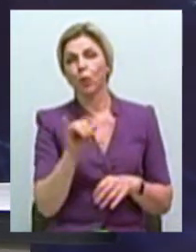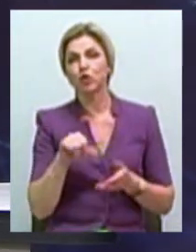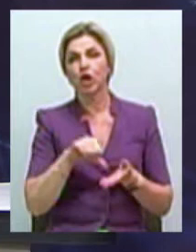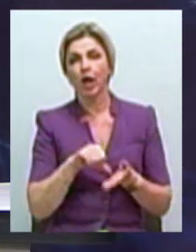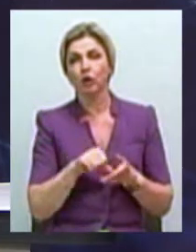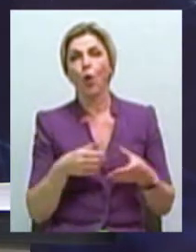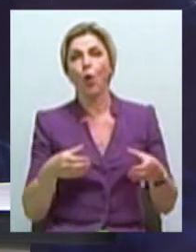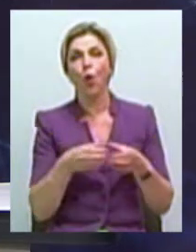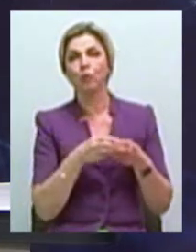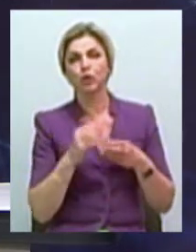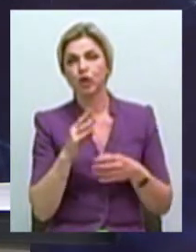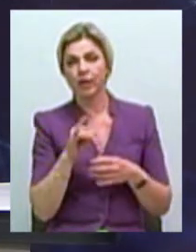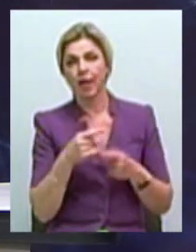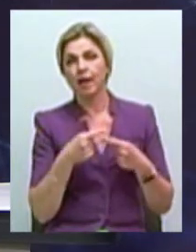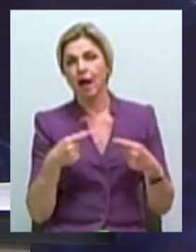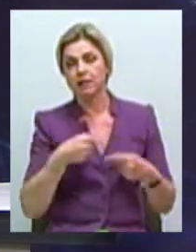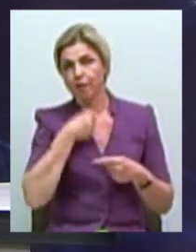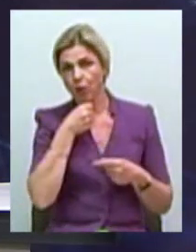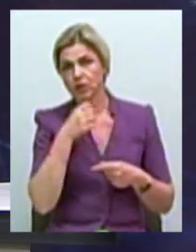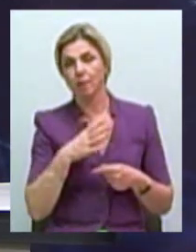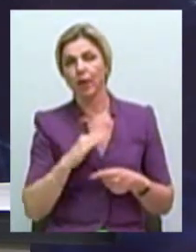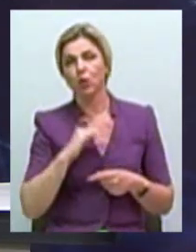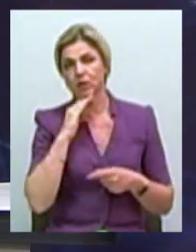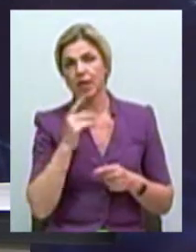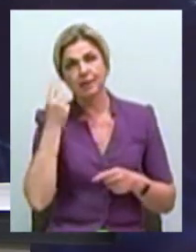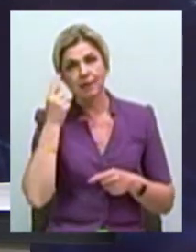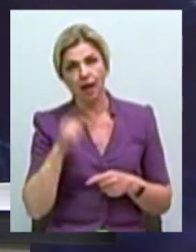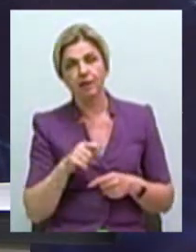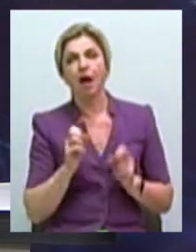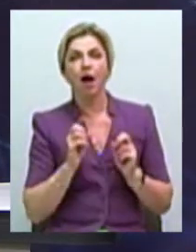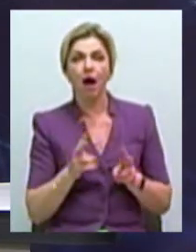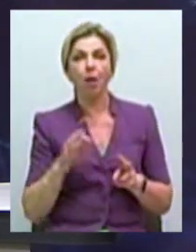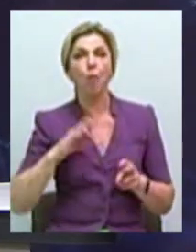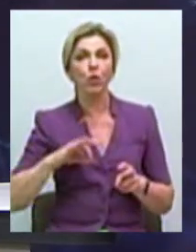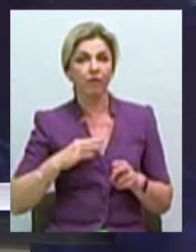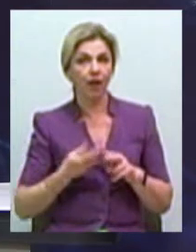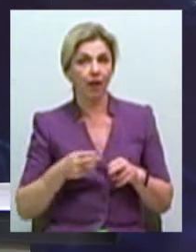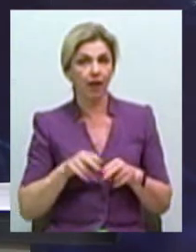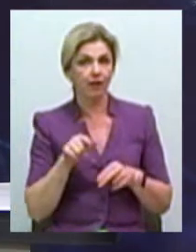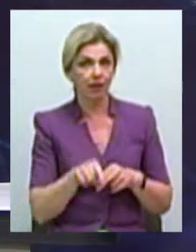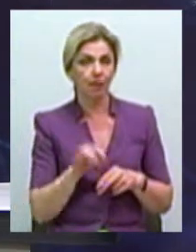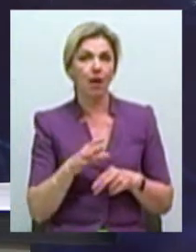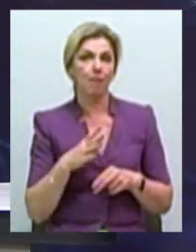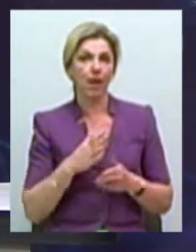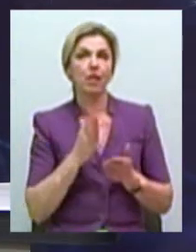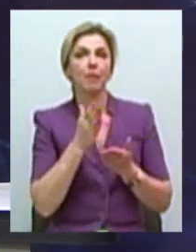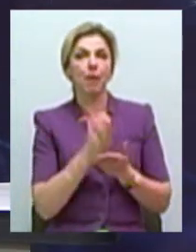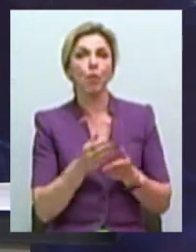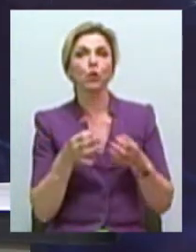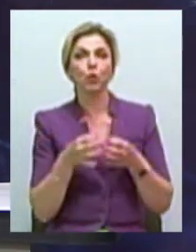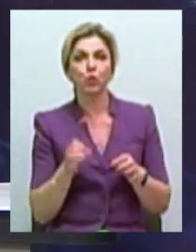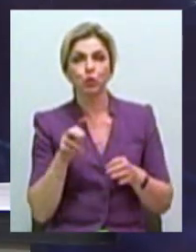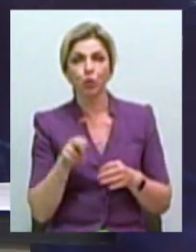разных возрастів були достаточні знання, уміння, як цим пользоваться, і був прямий доступ до